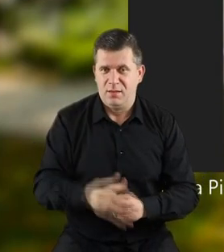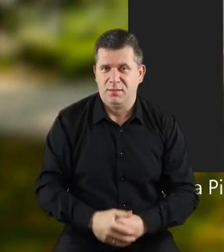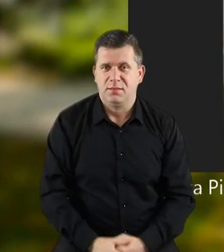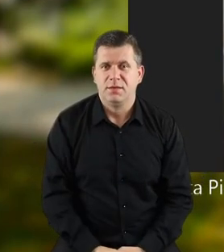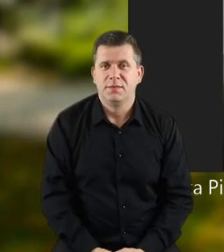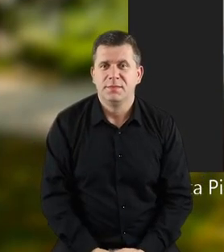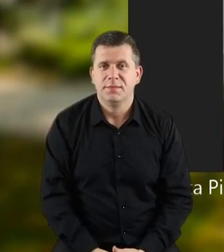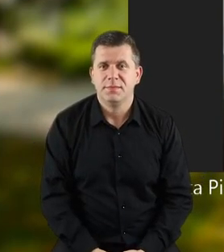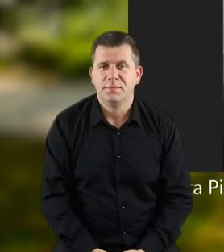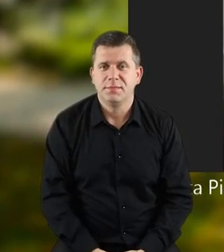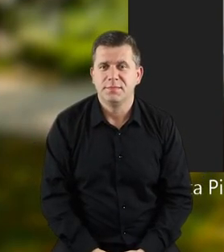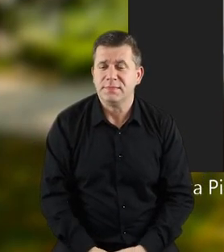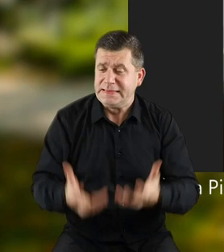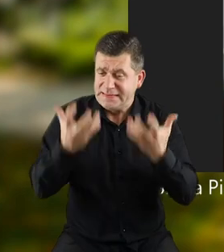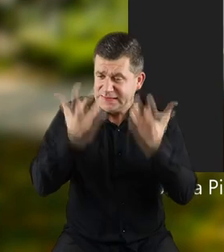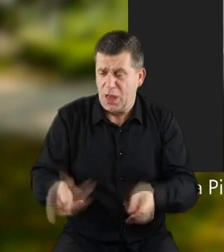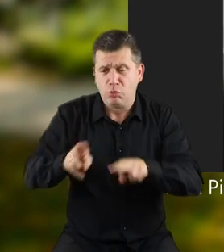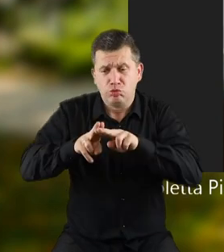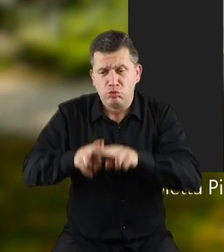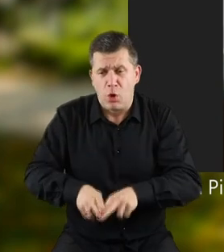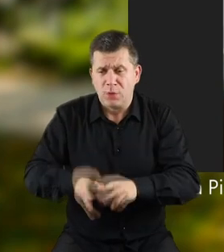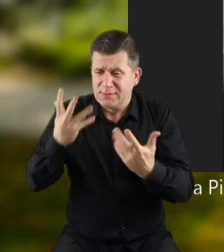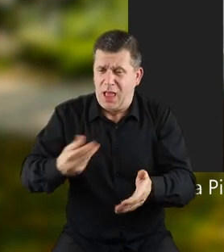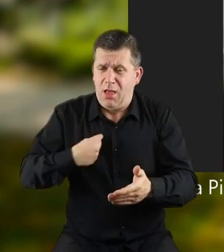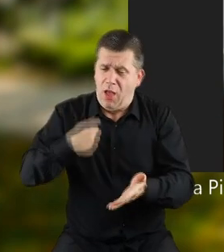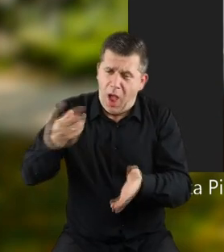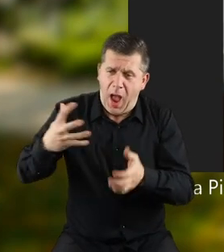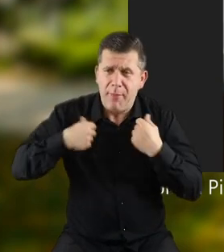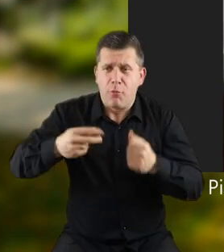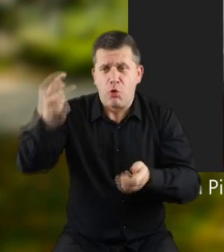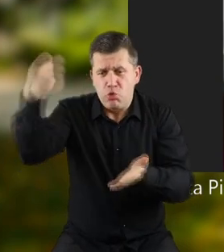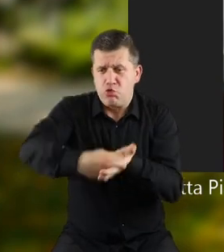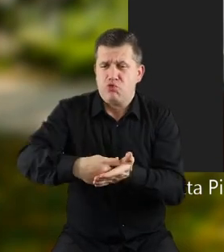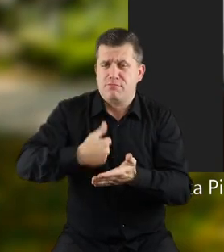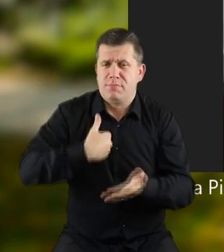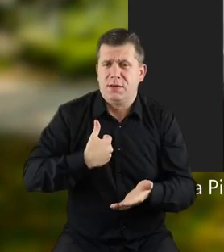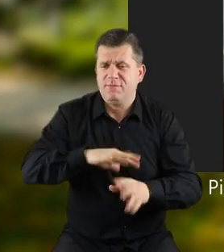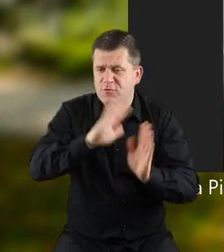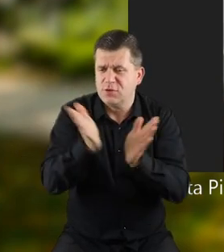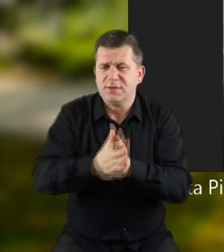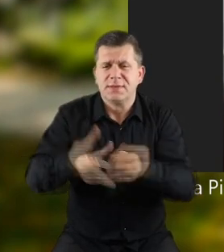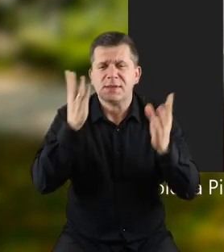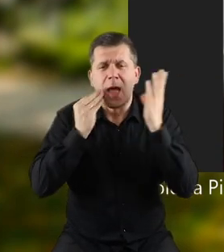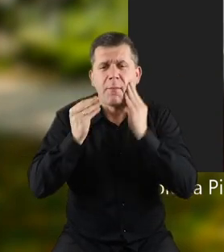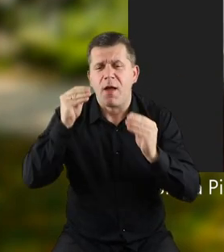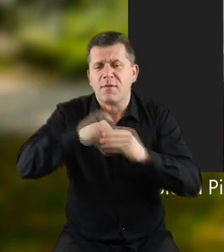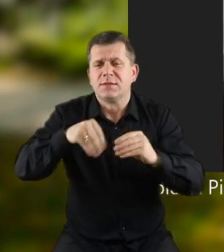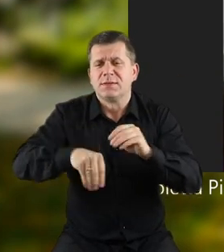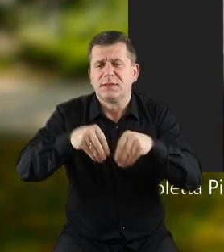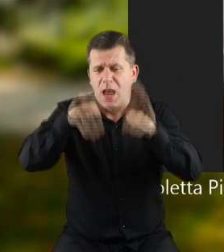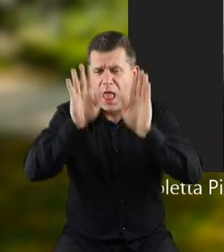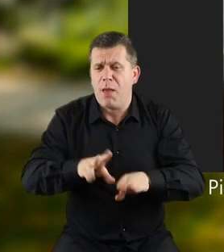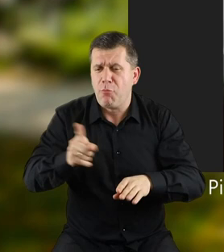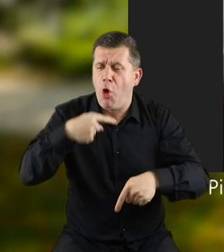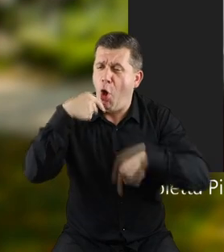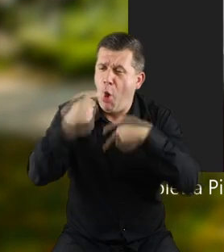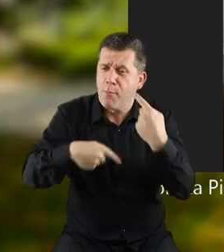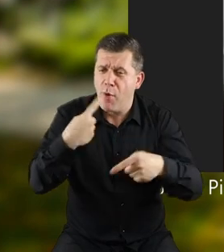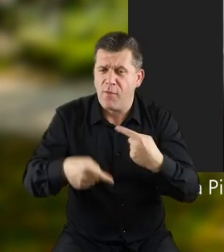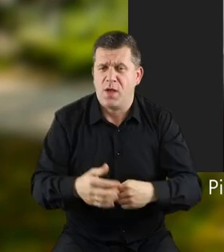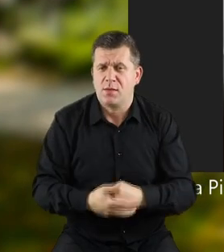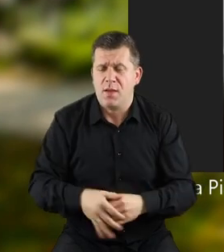słuchajcie. Chciał zostać kupiony, bo wszystkie zabawki, które stały w sklepie, opowiadały,